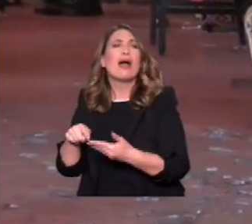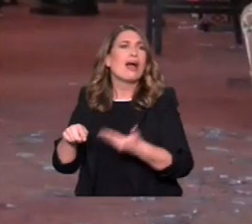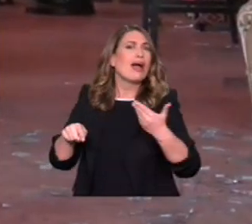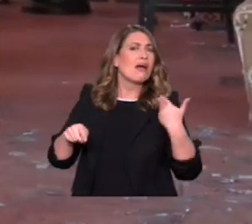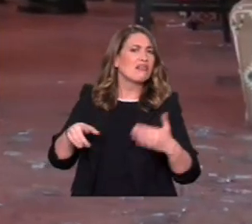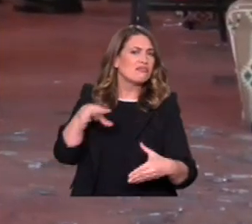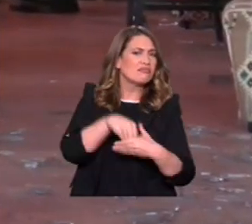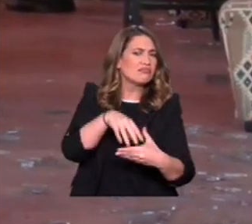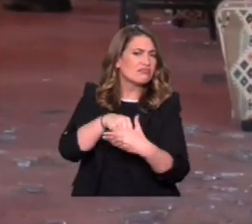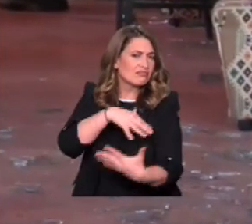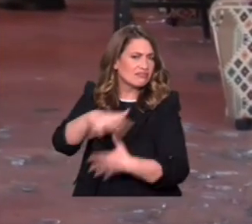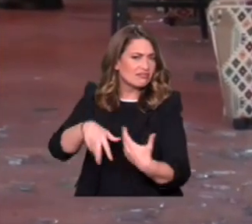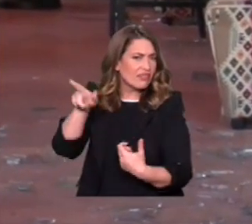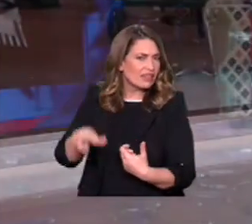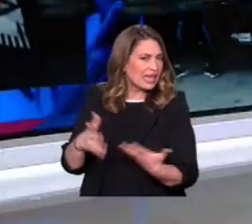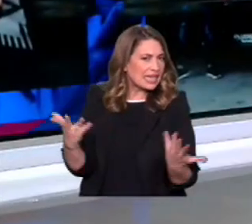στις οποίες μπορεί να εμπλέκονται.